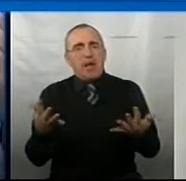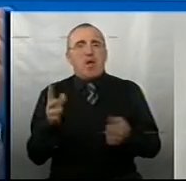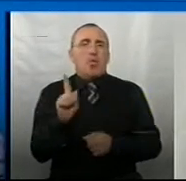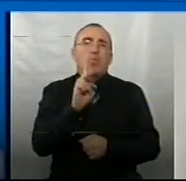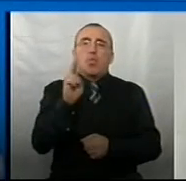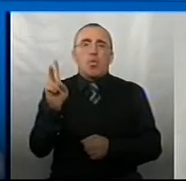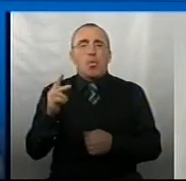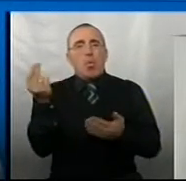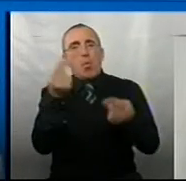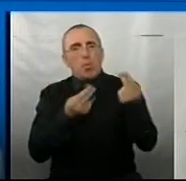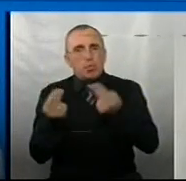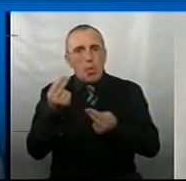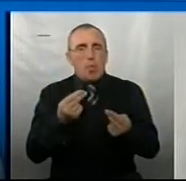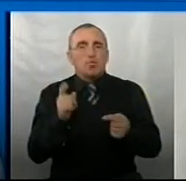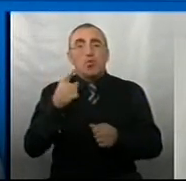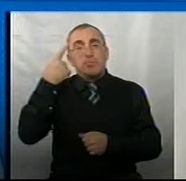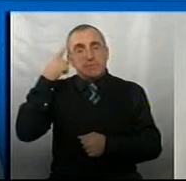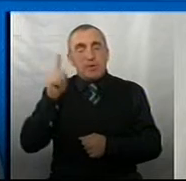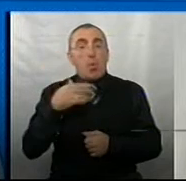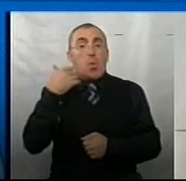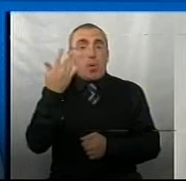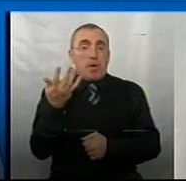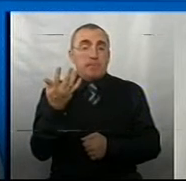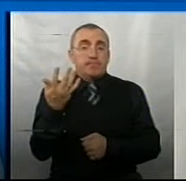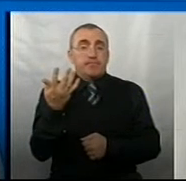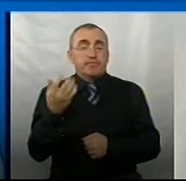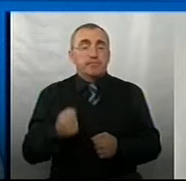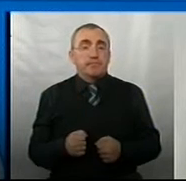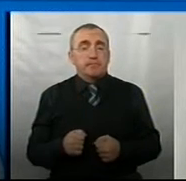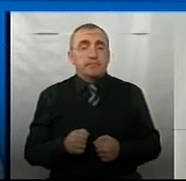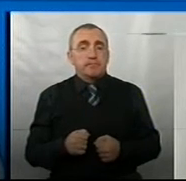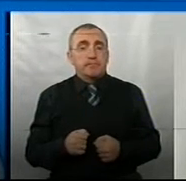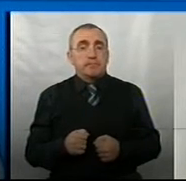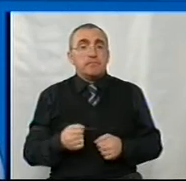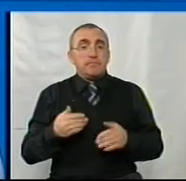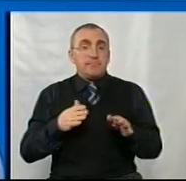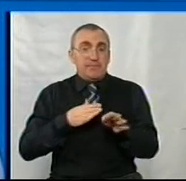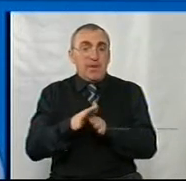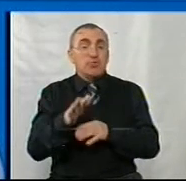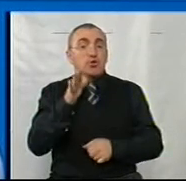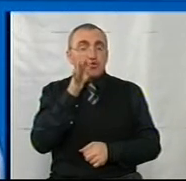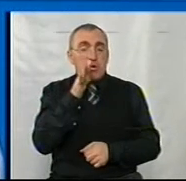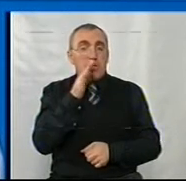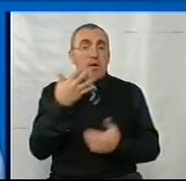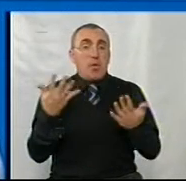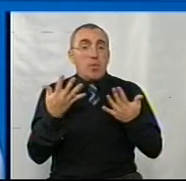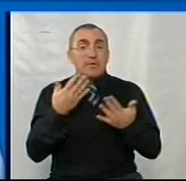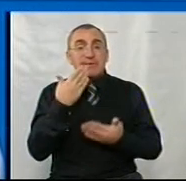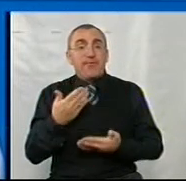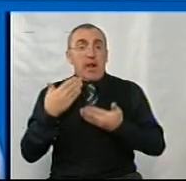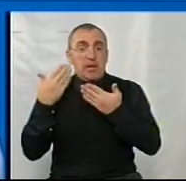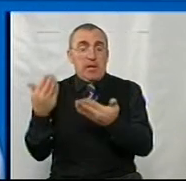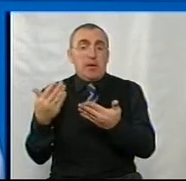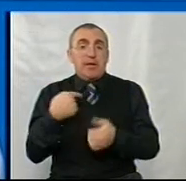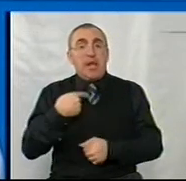хто художнює. Щоб знати, коли настає час, і коли звертаються,